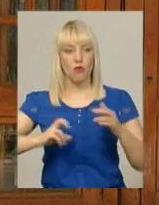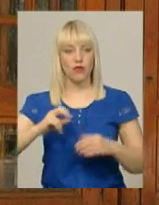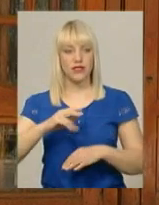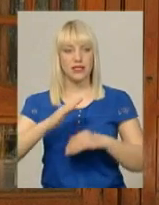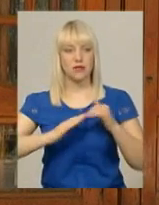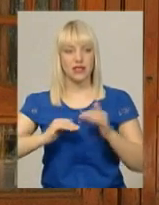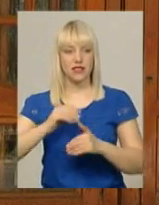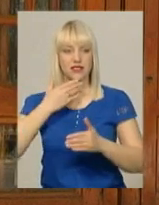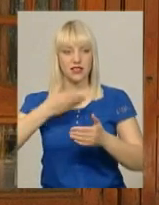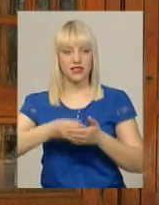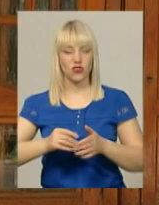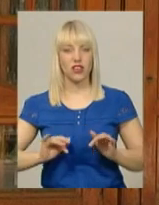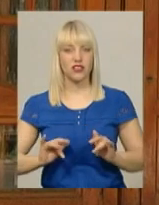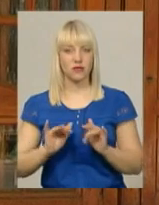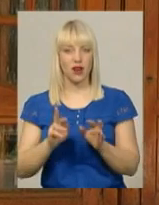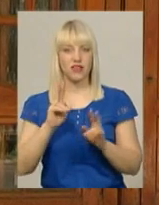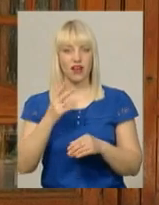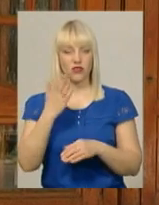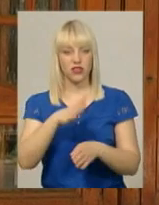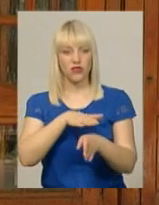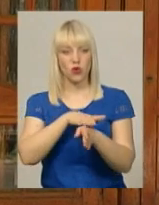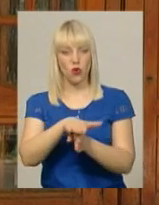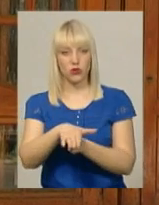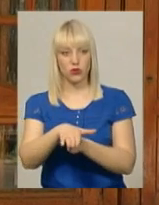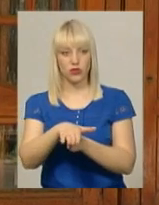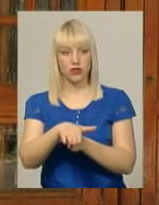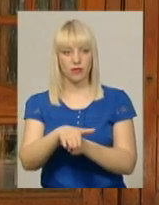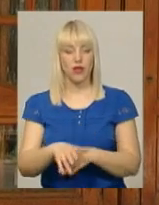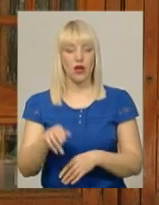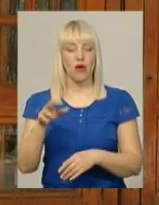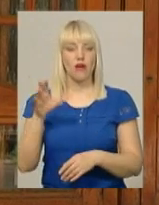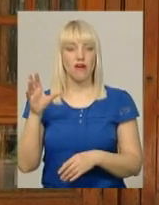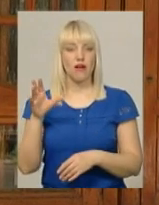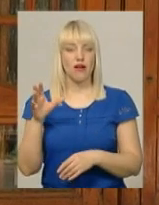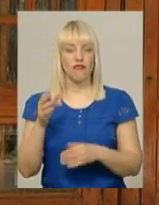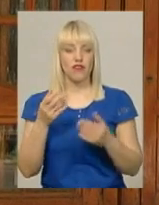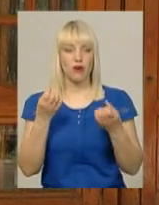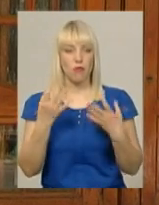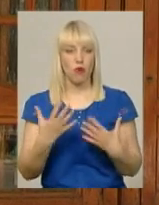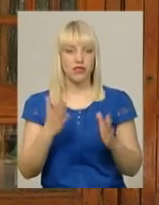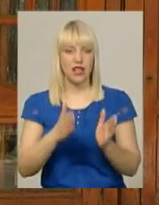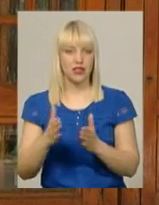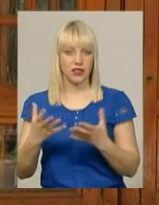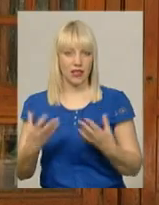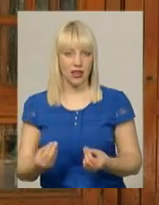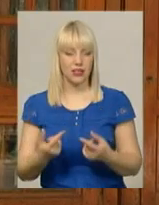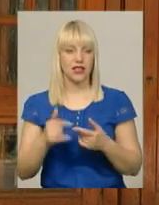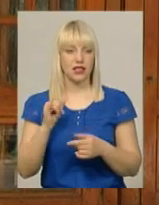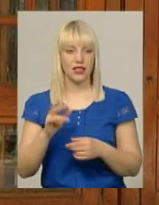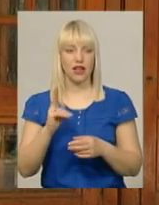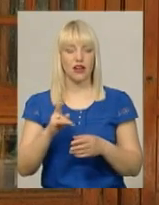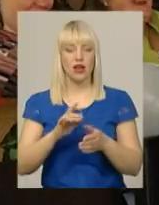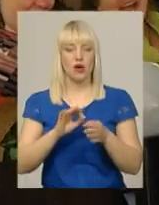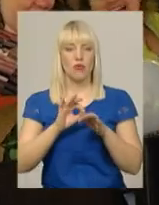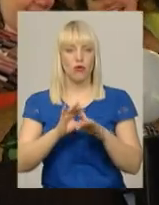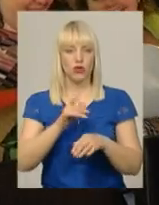спеціалісти своєї справи, як вони виконують її повсякденні, як вони її виконують в районах проведення антитерористичної